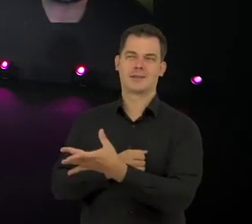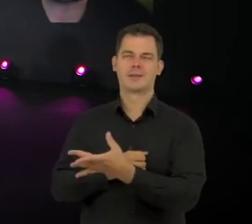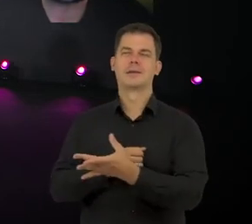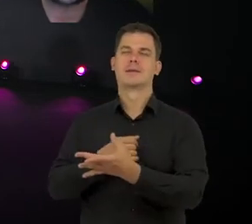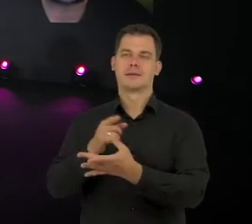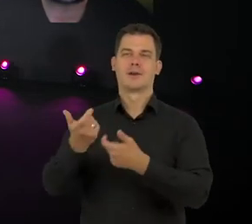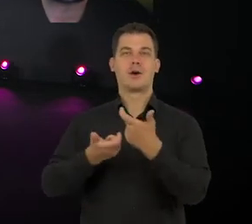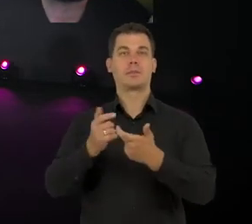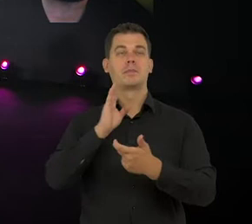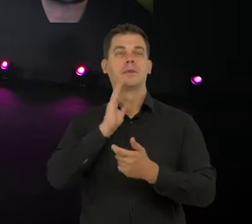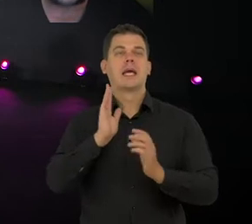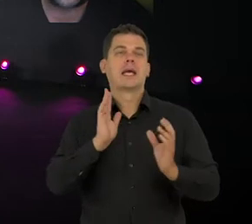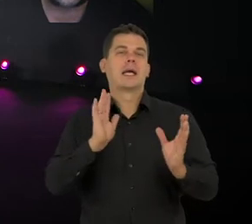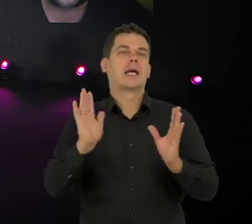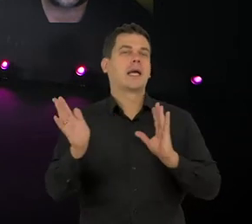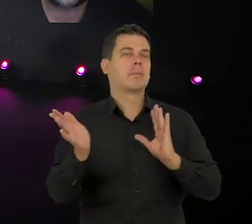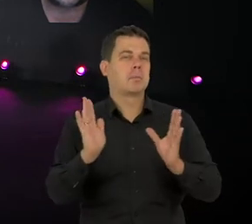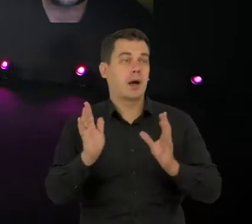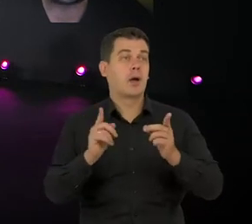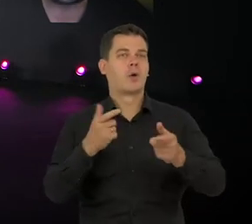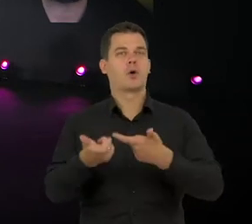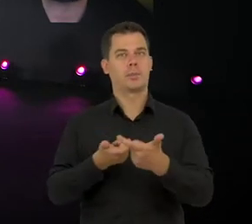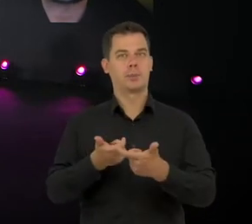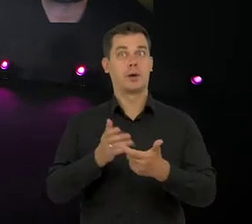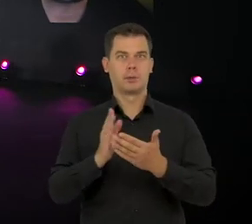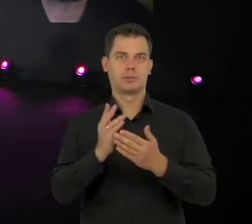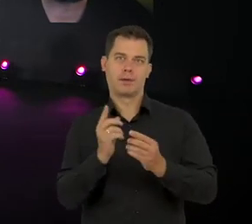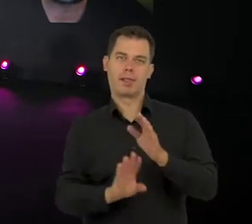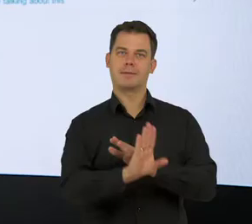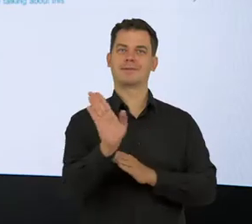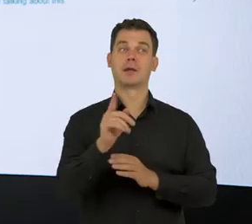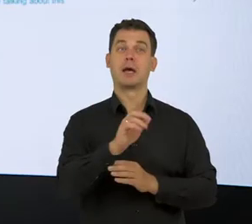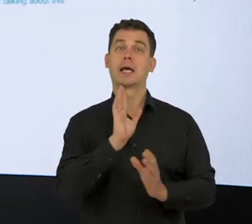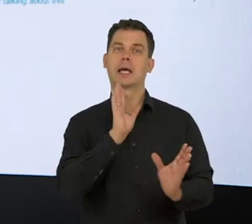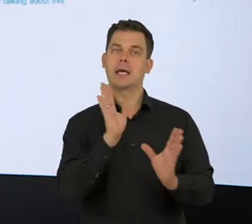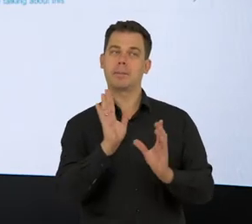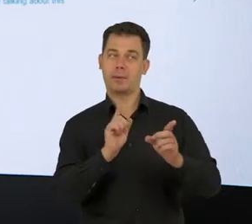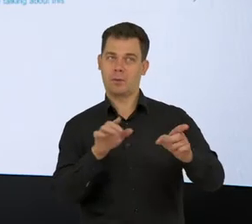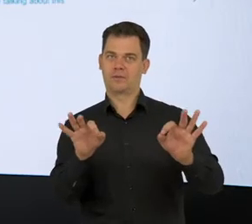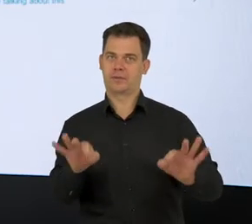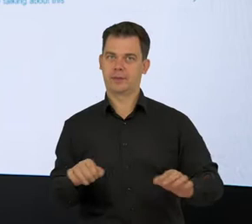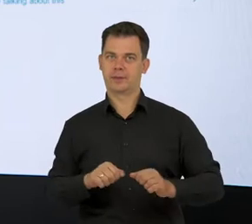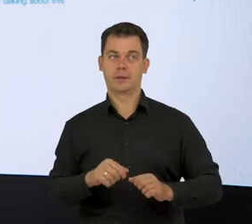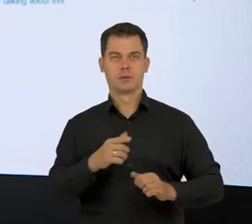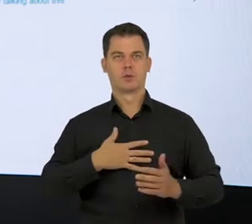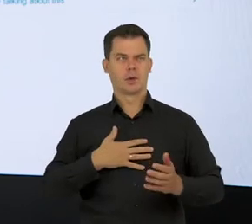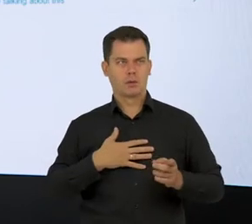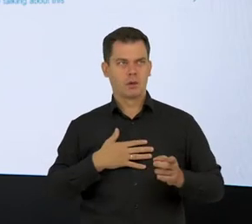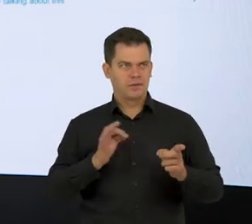są wypowiadane w trybie przypuszczającym i to po to, żeby coś ugrać. Czyli jeżeli